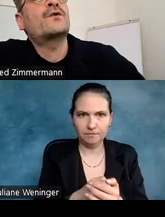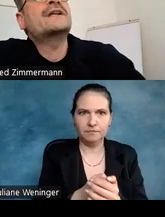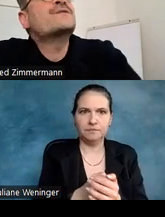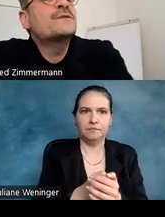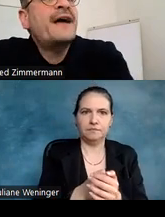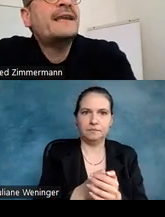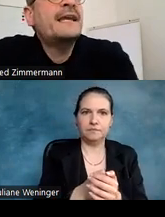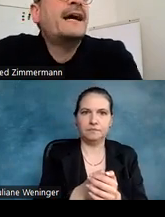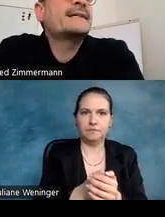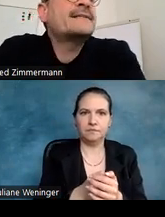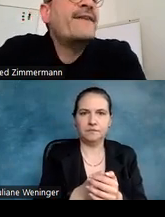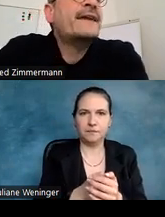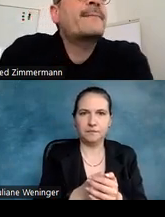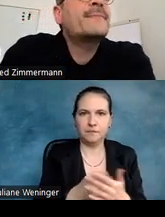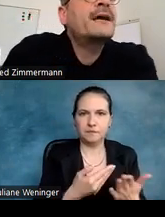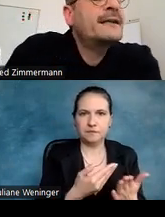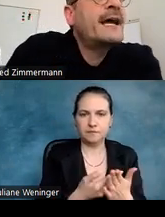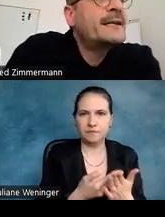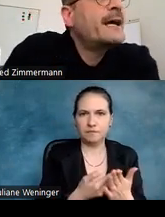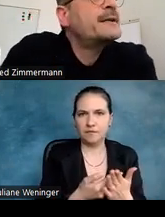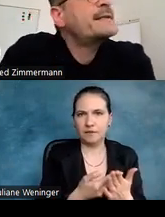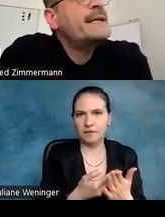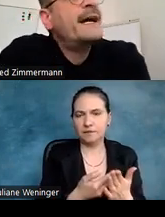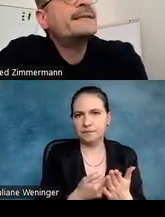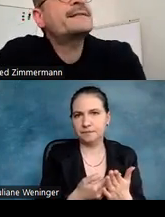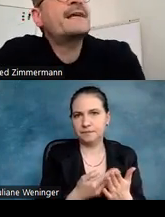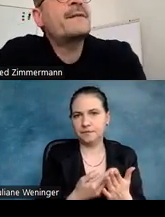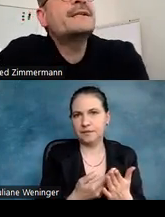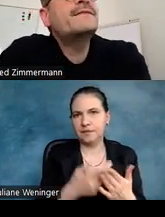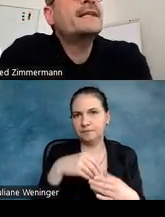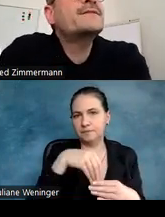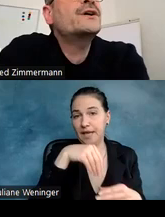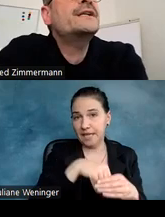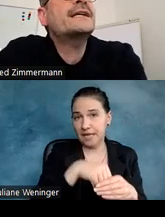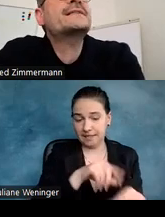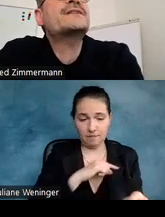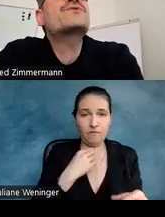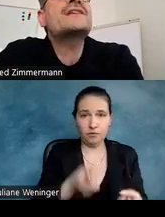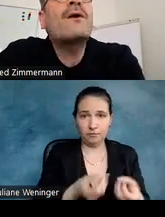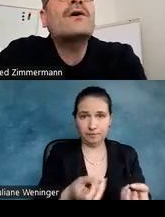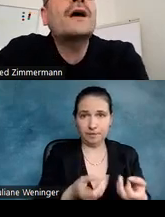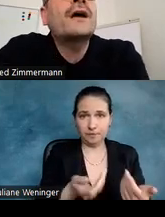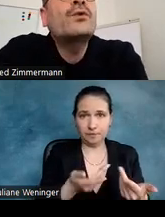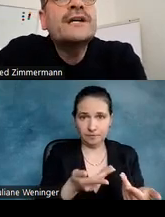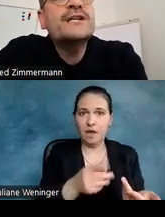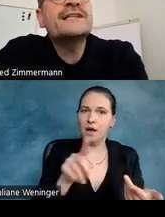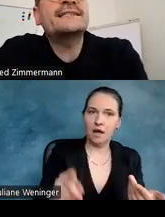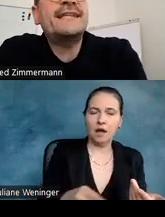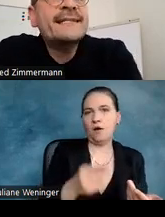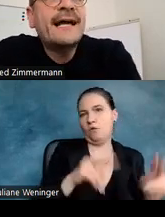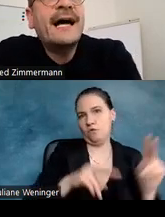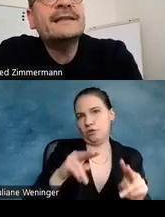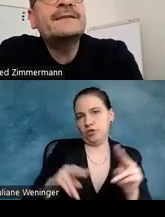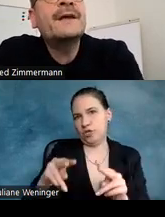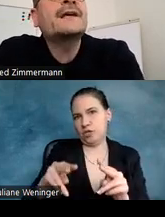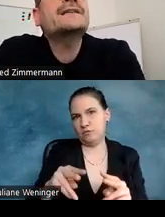Und insofern Inhalt zweck, des Inhaltes, der vermittelt werden soll, gibt es natürlich auch unterschiedliche